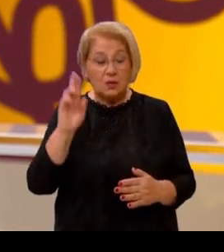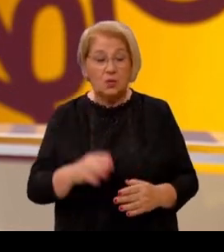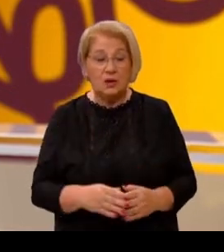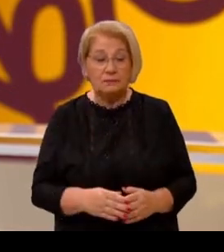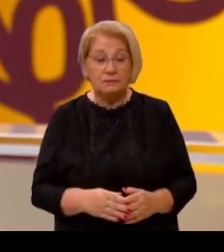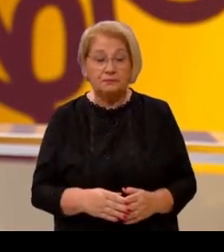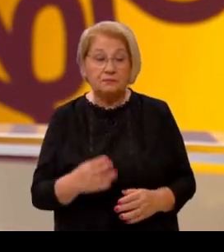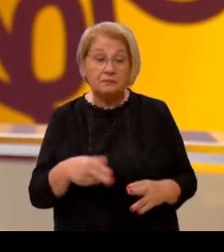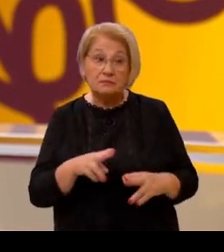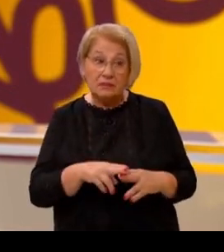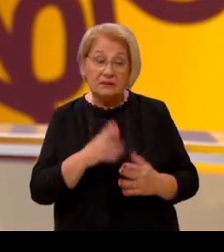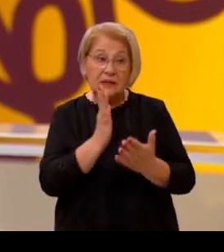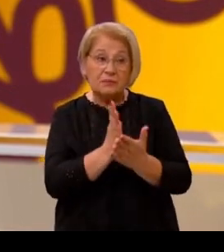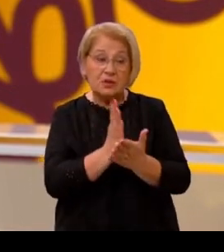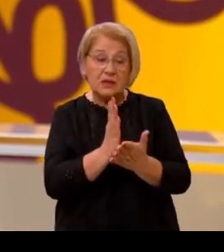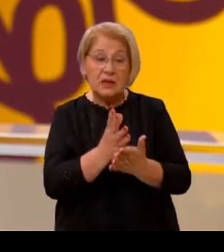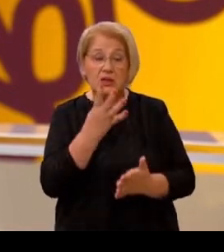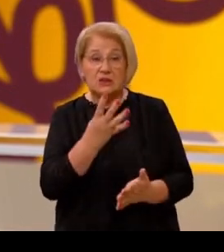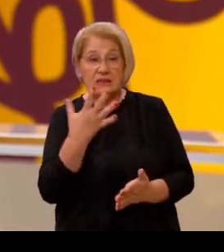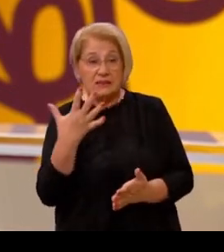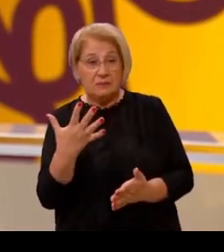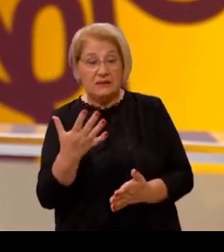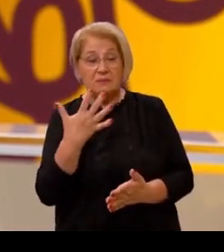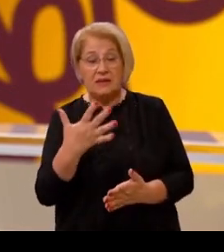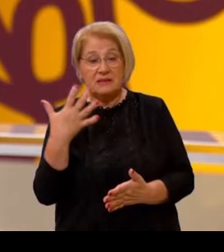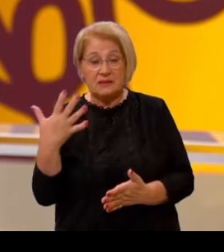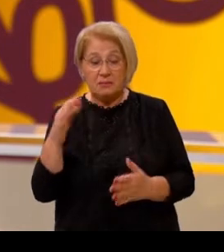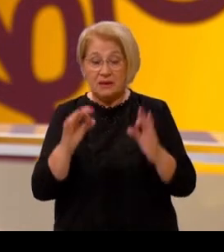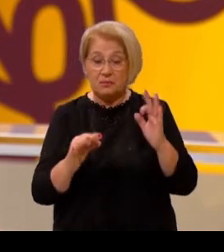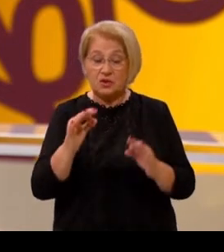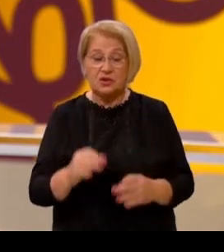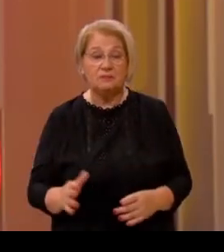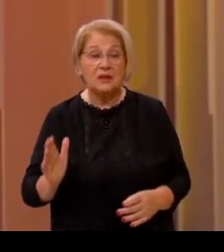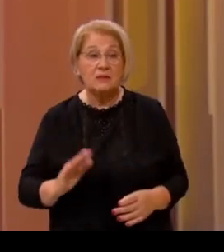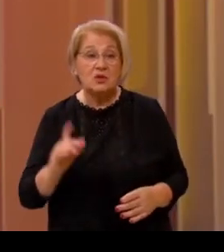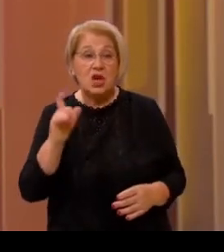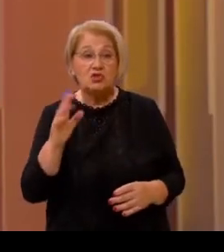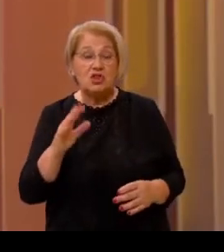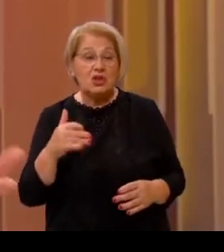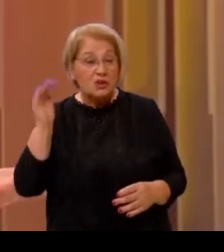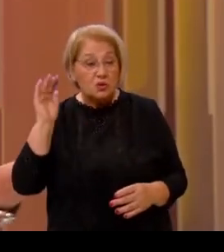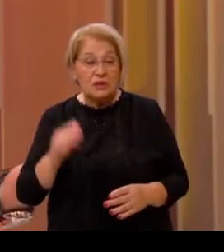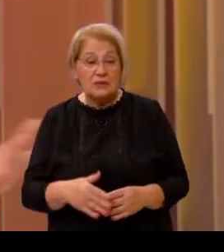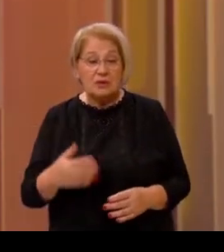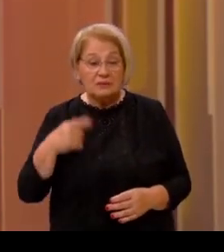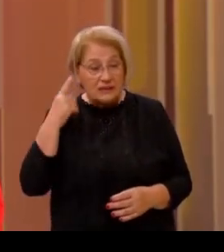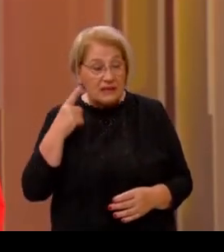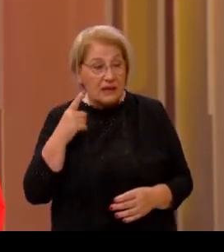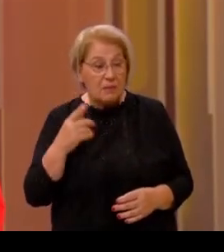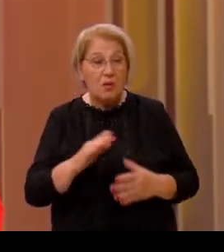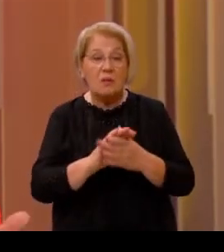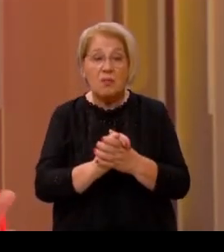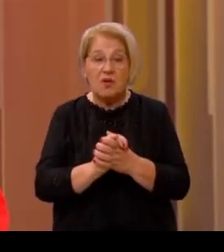zemalja EU je taj prosjek između 45% i 55%. Evo, gospođo Čičak, čuli smo ovo, znamo, evo, moramo